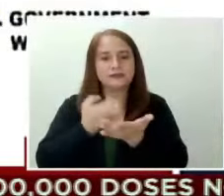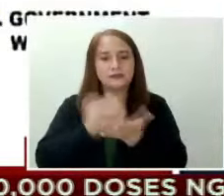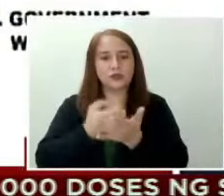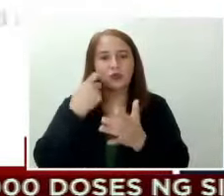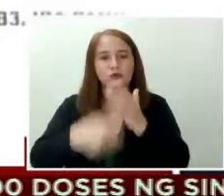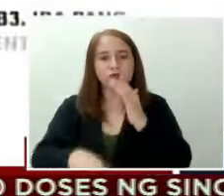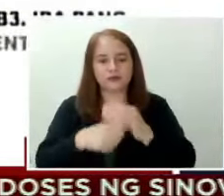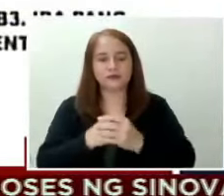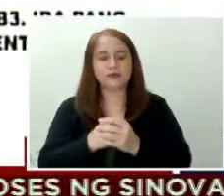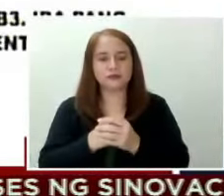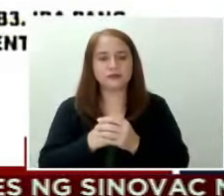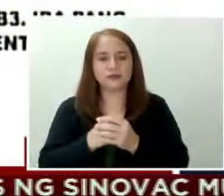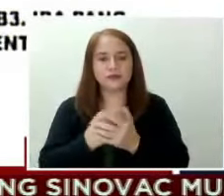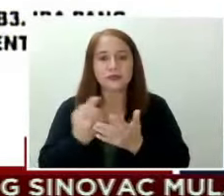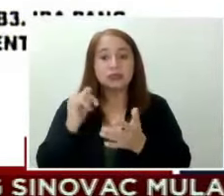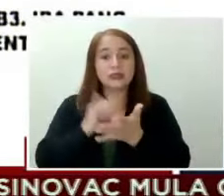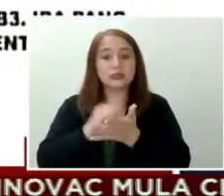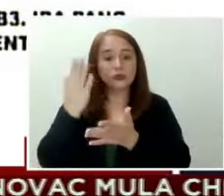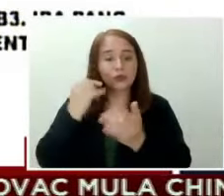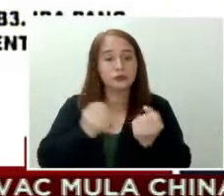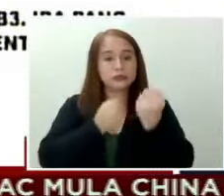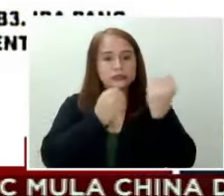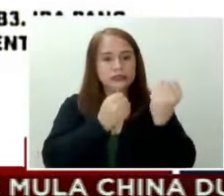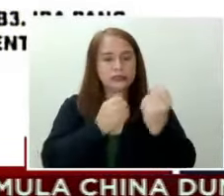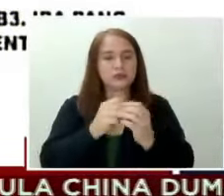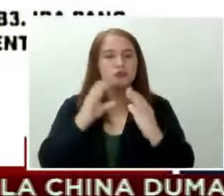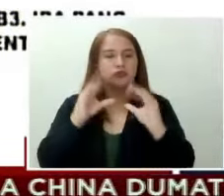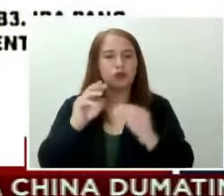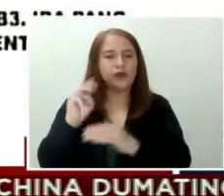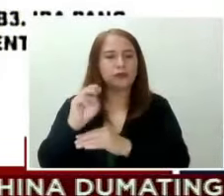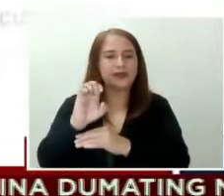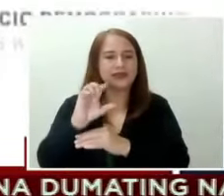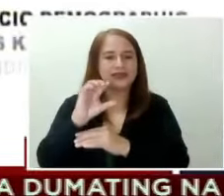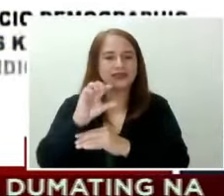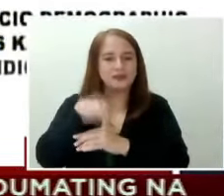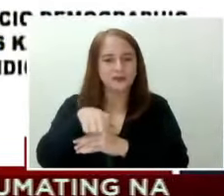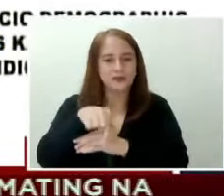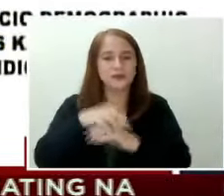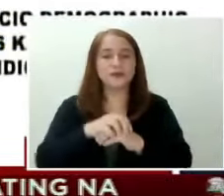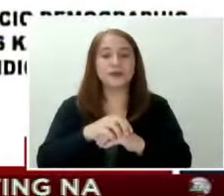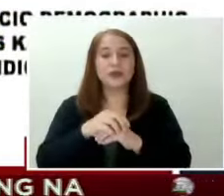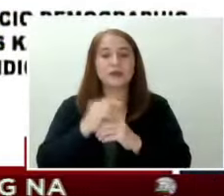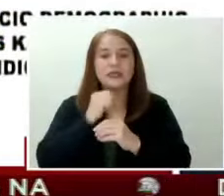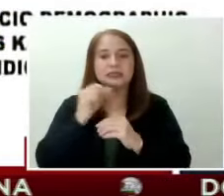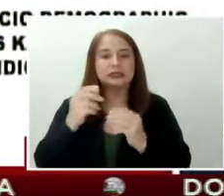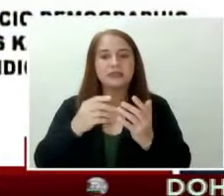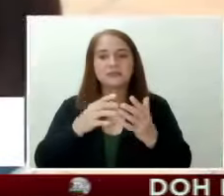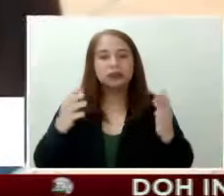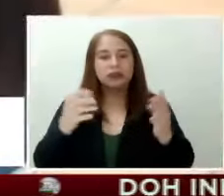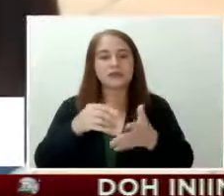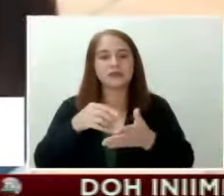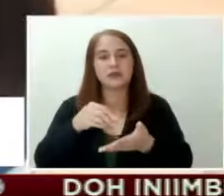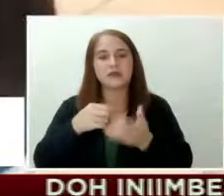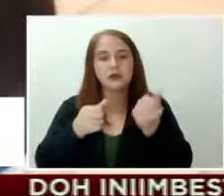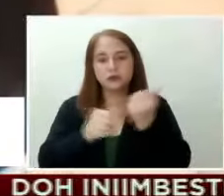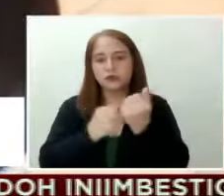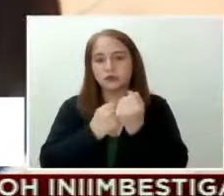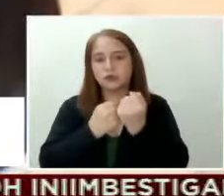And kaya sinasuggest namin, Soft MECQ, para hindi masyado malaki ang ayudang ilalabas ng gobyerno.